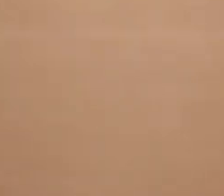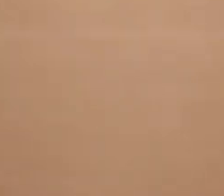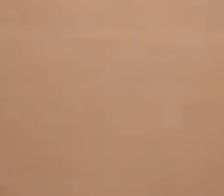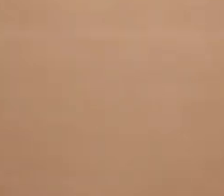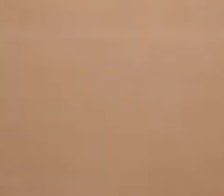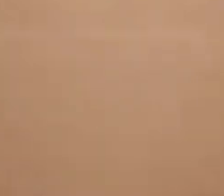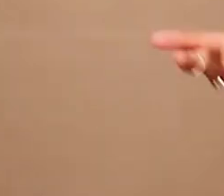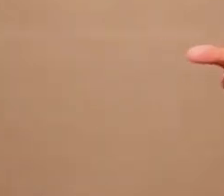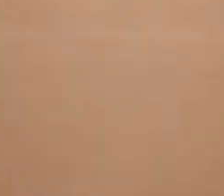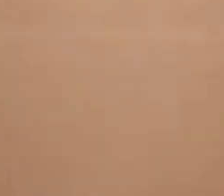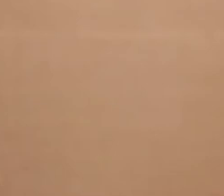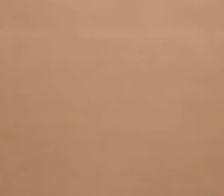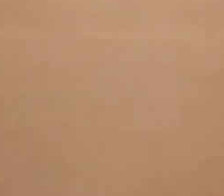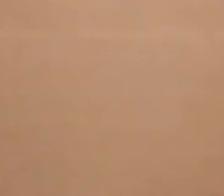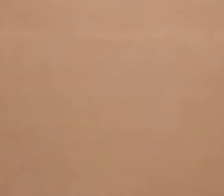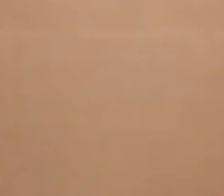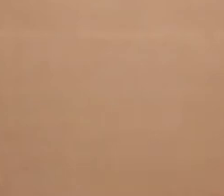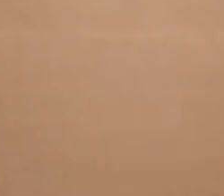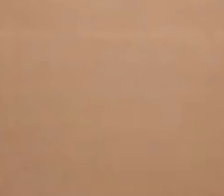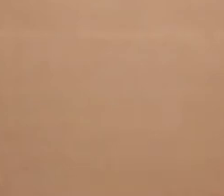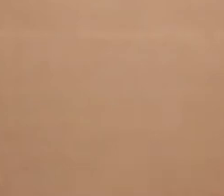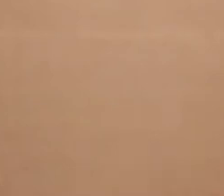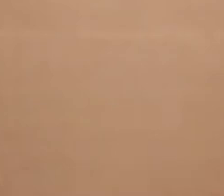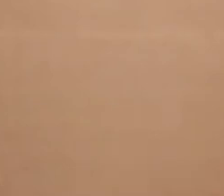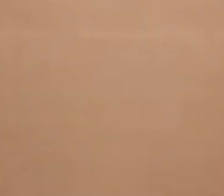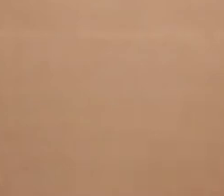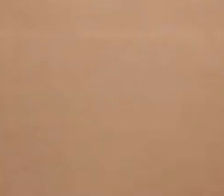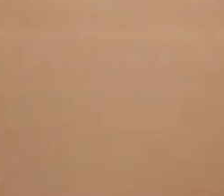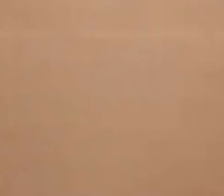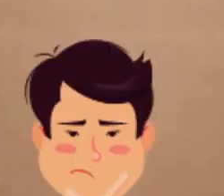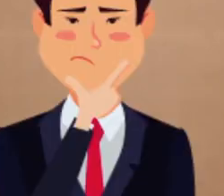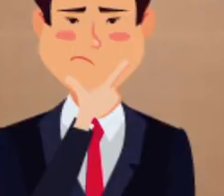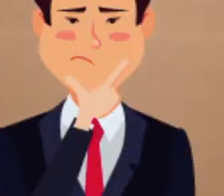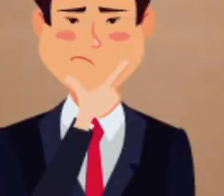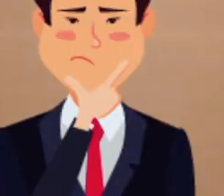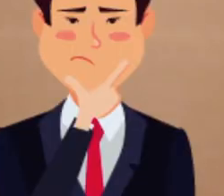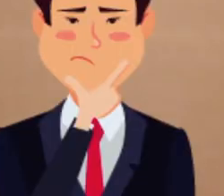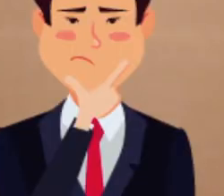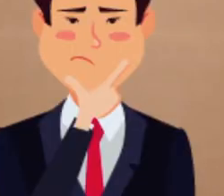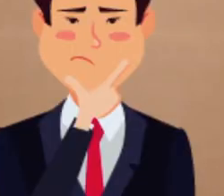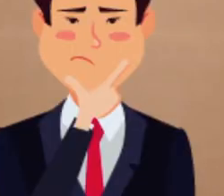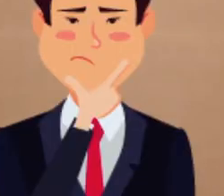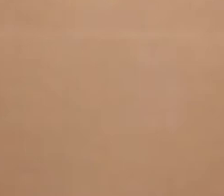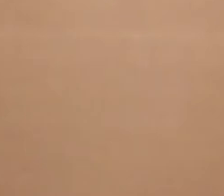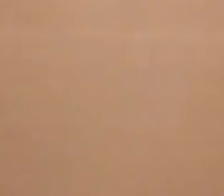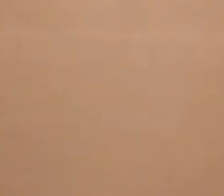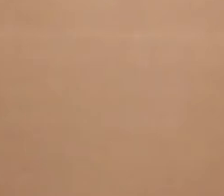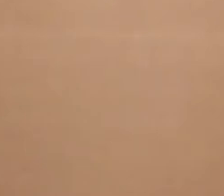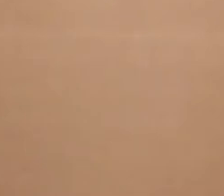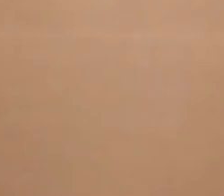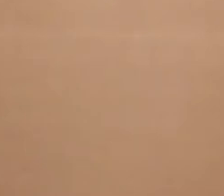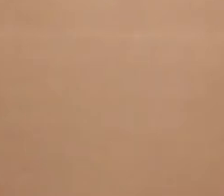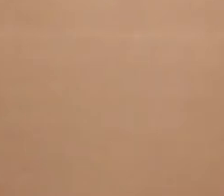لوگ ایڈ ہیں آپ کے فرینڈ لسٹ میں کیا وہ واقعی آپ کے فرینڈز ہیں تو یہ تمام وہ